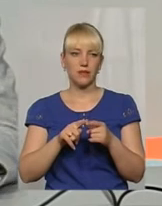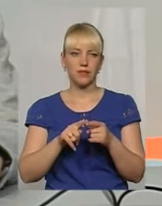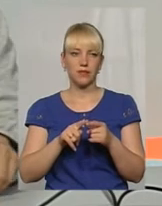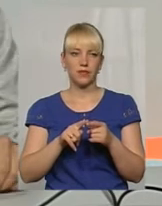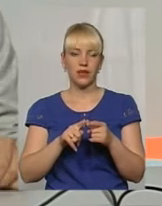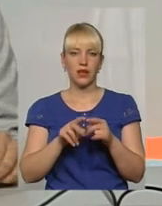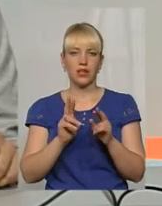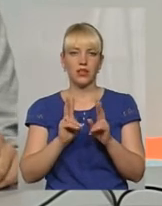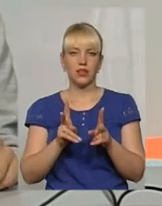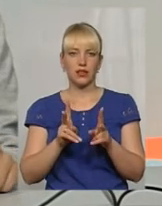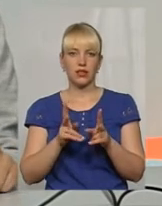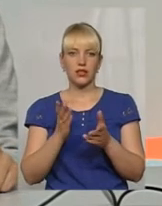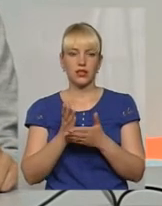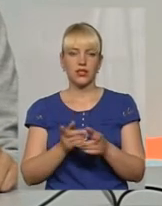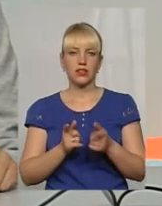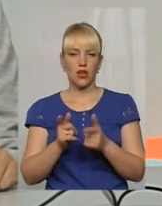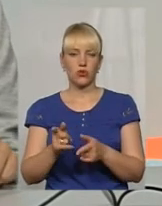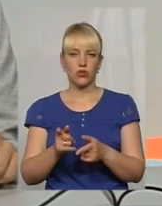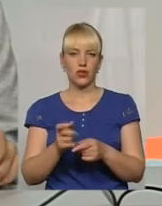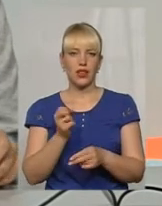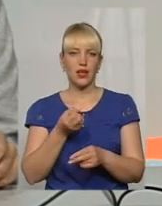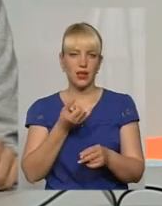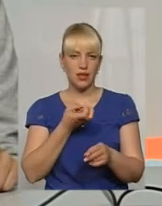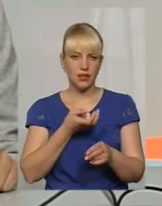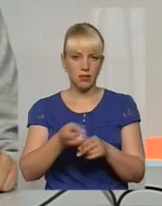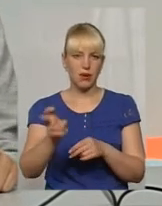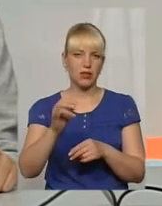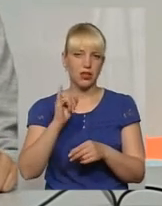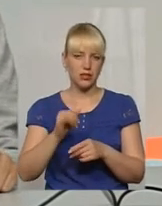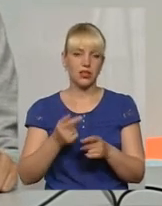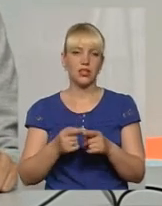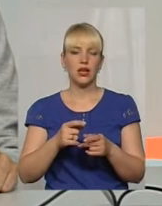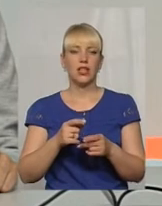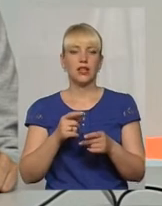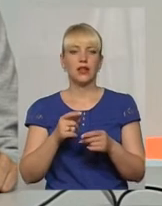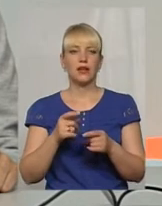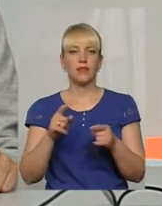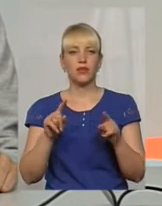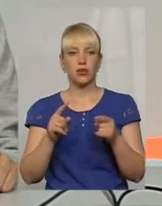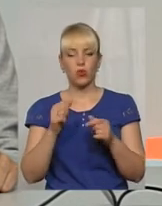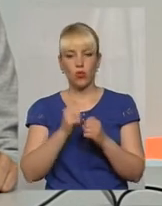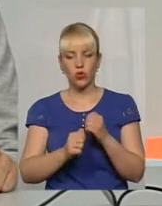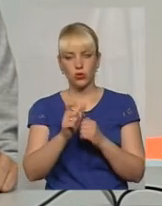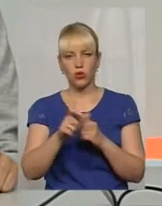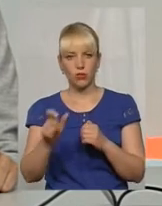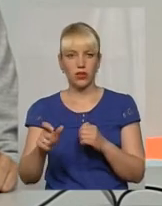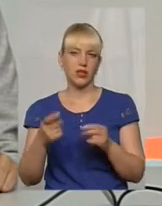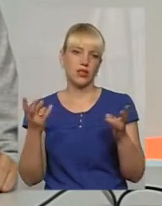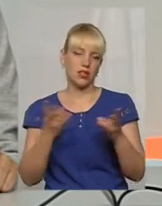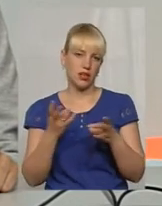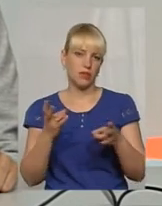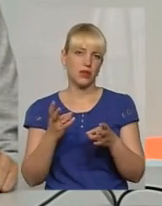і загрозою як депортації, так і забороною в'їзду. Тому кожному з наших громадян все ж таки